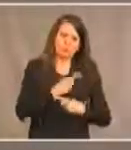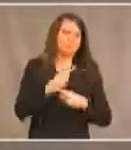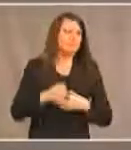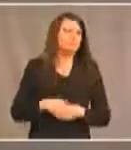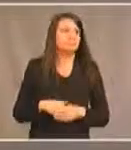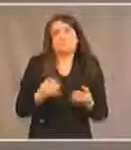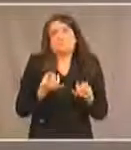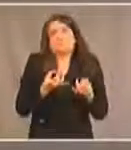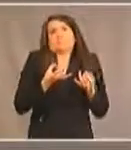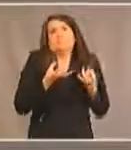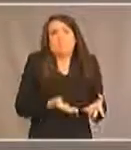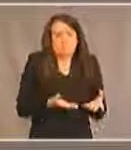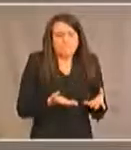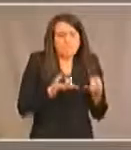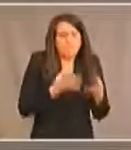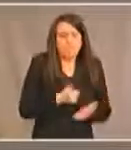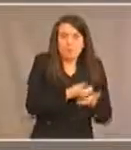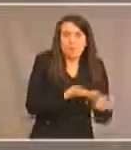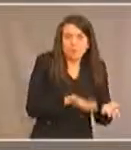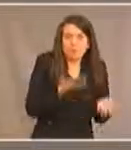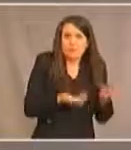n'ont pas vraiment nécessairement d'aide